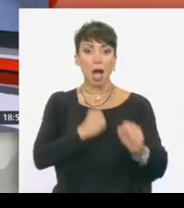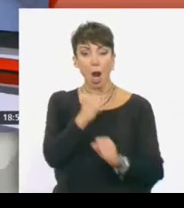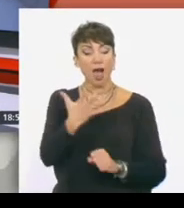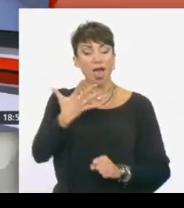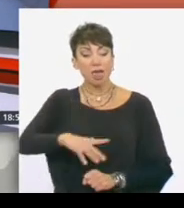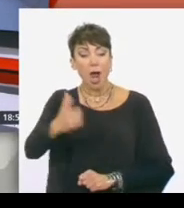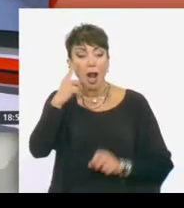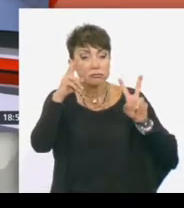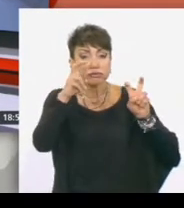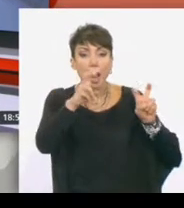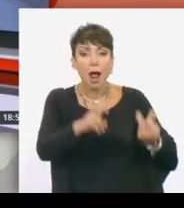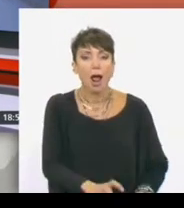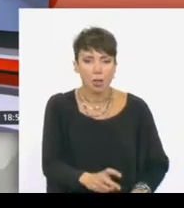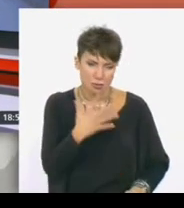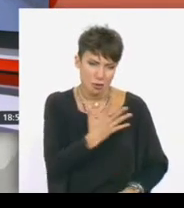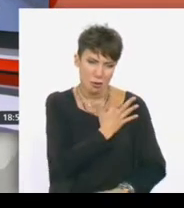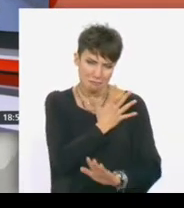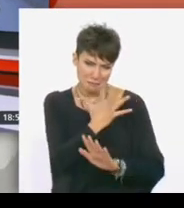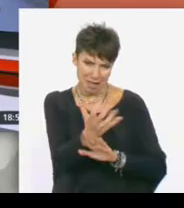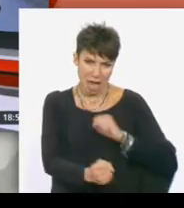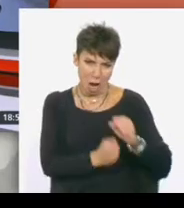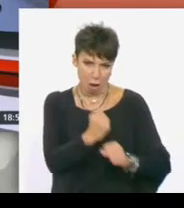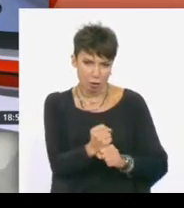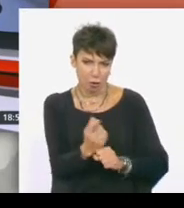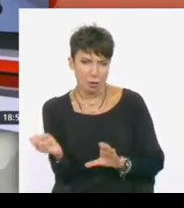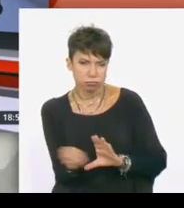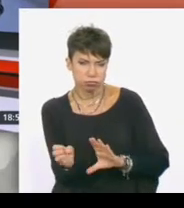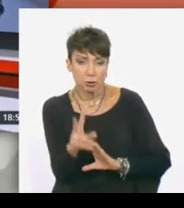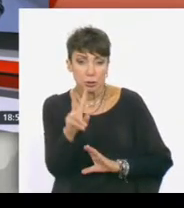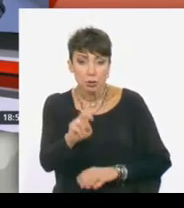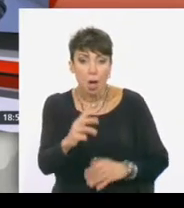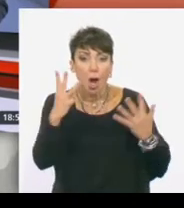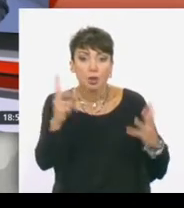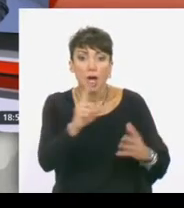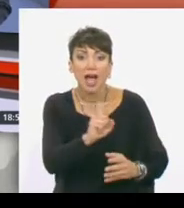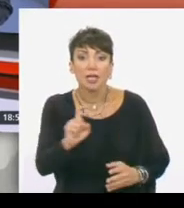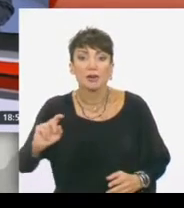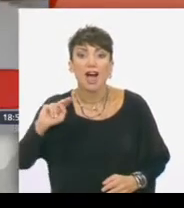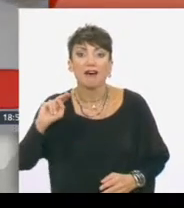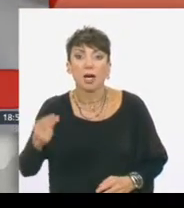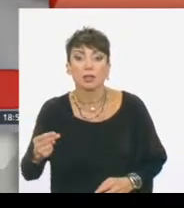Τα τελευταία πέντε χρόνια εκτιμάται ότι έχουν εις ρεύσεις στα ταμεία της Κιβωτού 28 εκατομμύρια ευρώ.